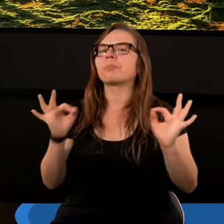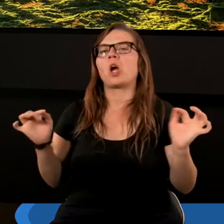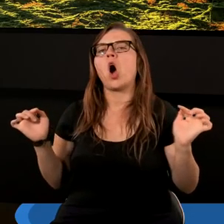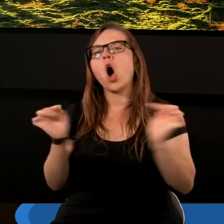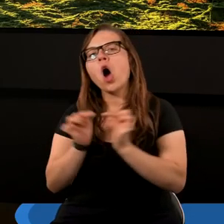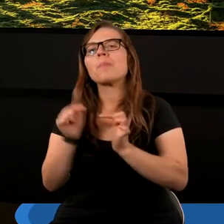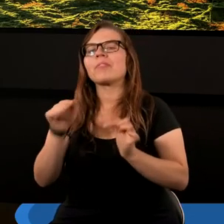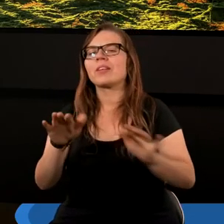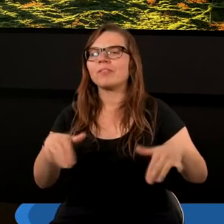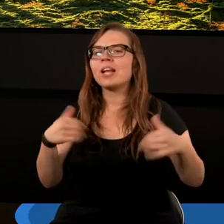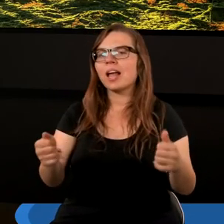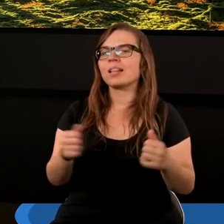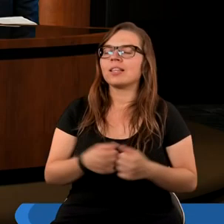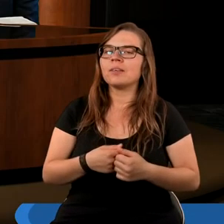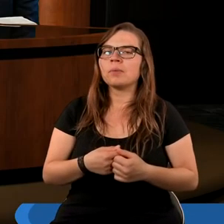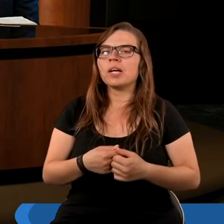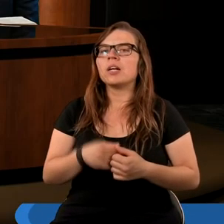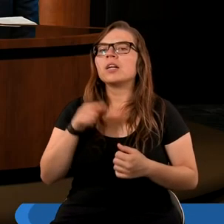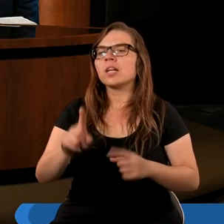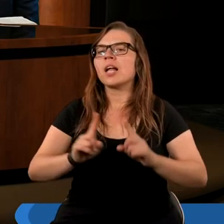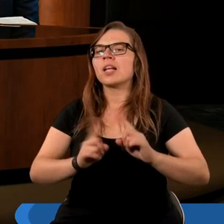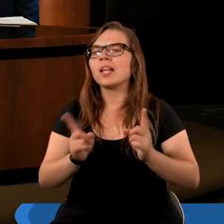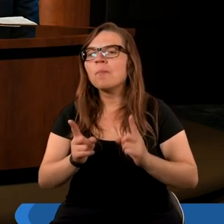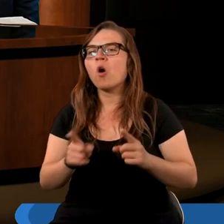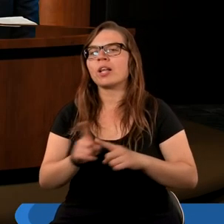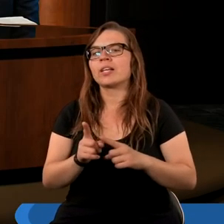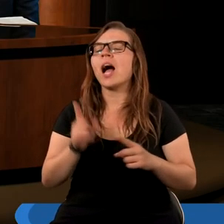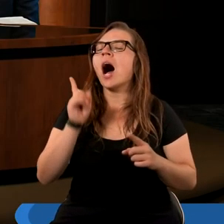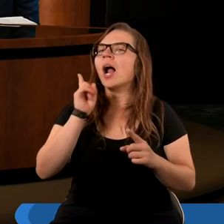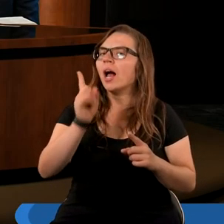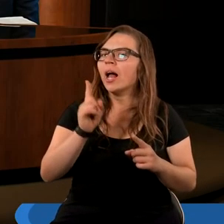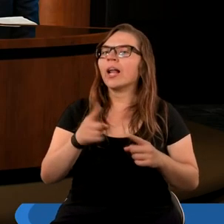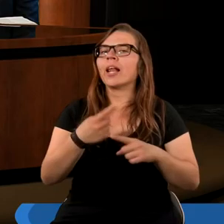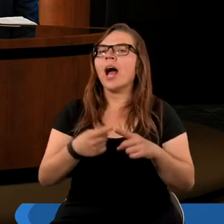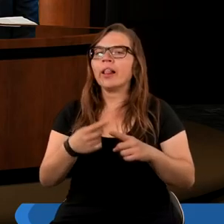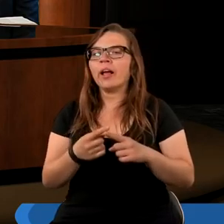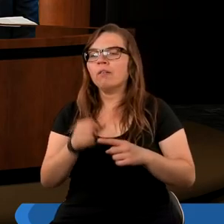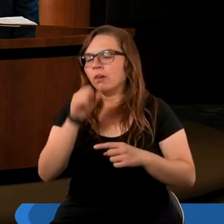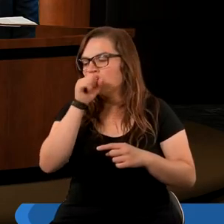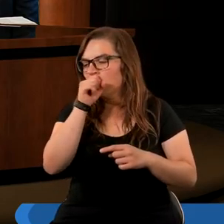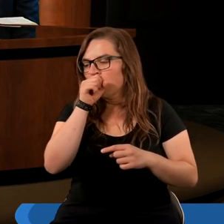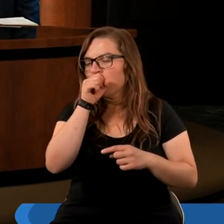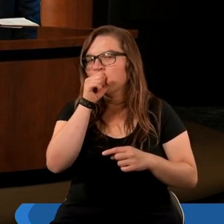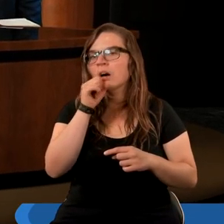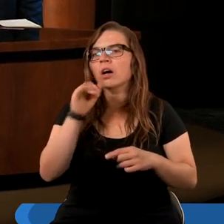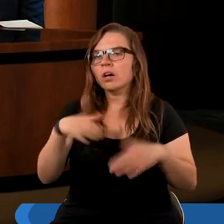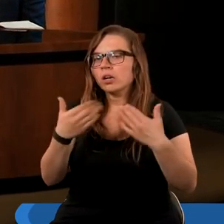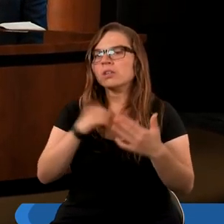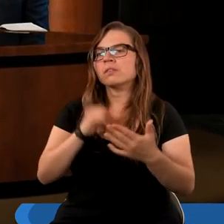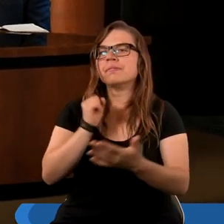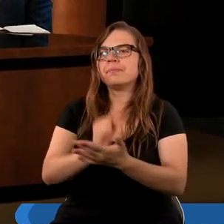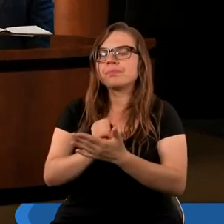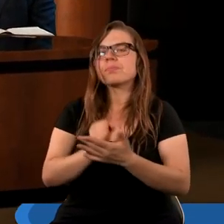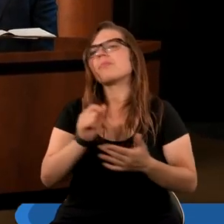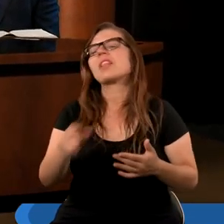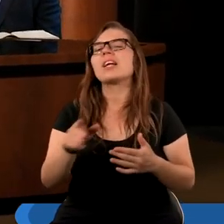w tym względzie, tej symbolice. Zatem ja zdaję sobie sprawę i